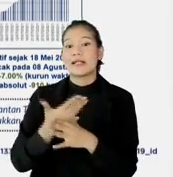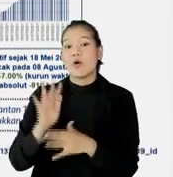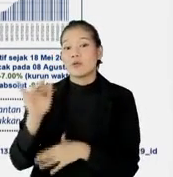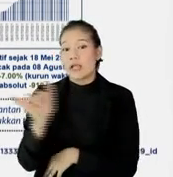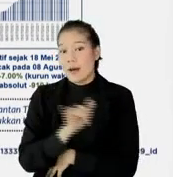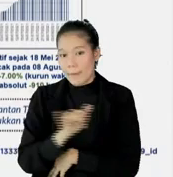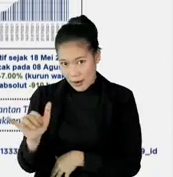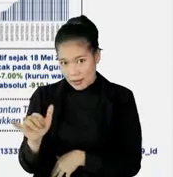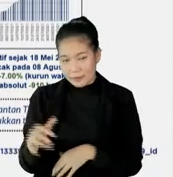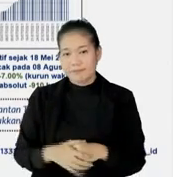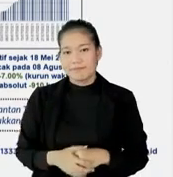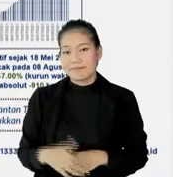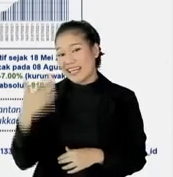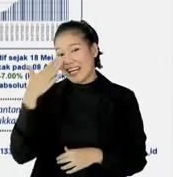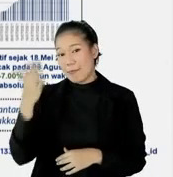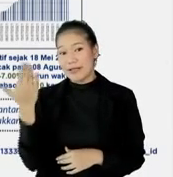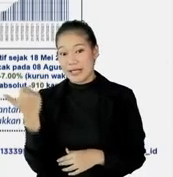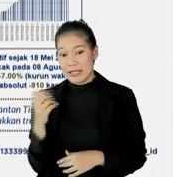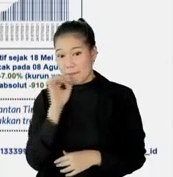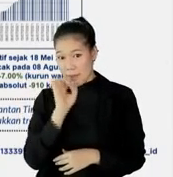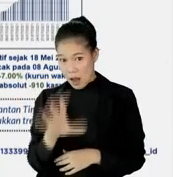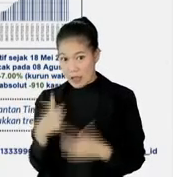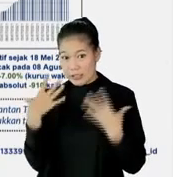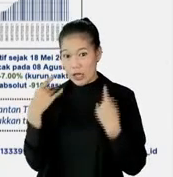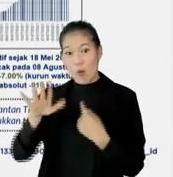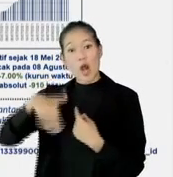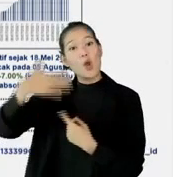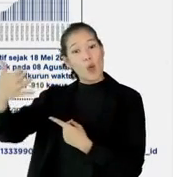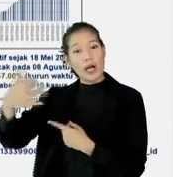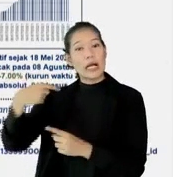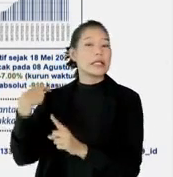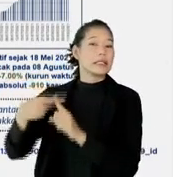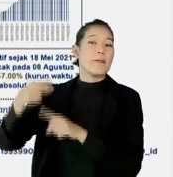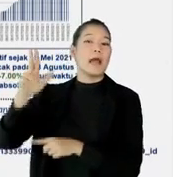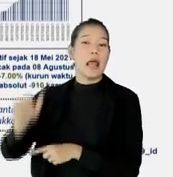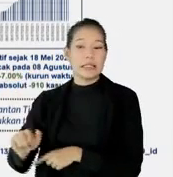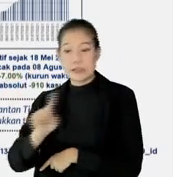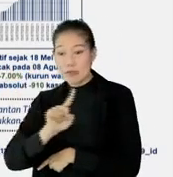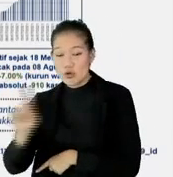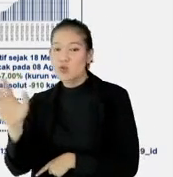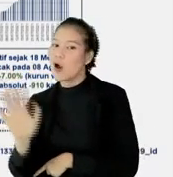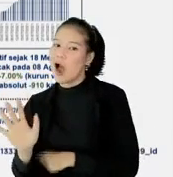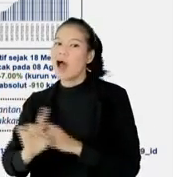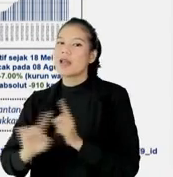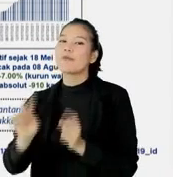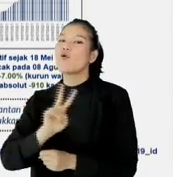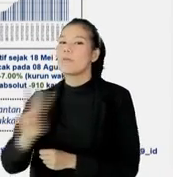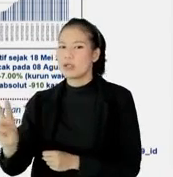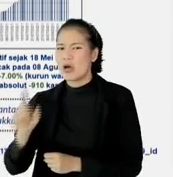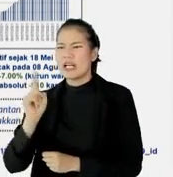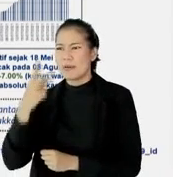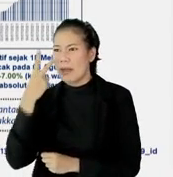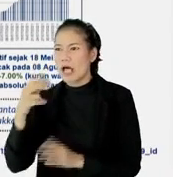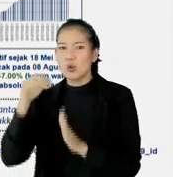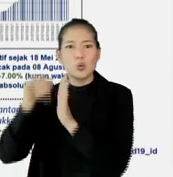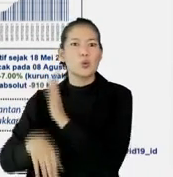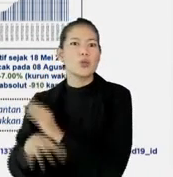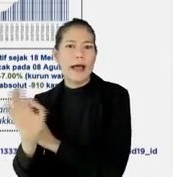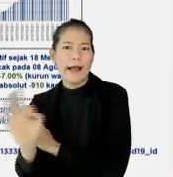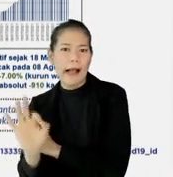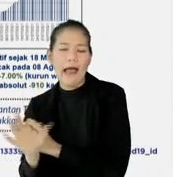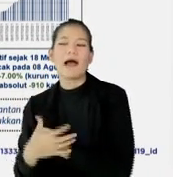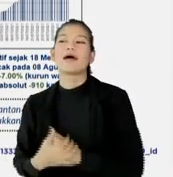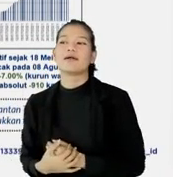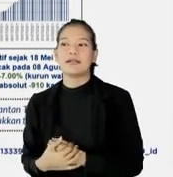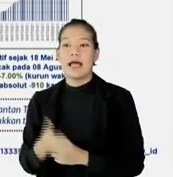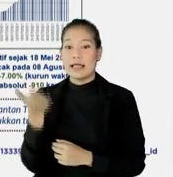sama, ini kenapa tadi dikatakan di luar Pulau Jawa, kita tambah nggak cuma seminggu, karena tadi penurunannya belum banyak yang kita lihat, bak terlulah.